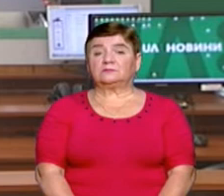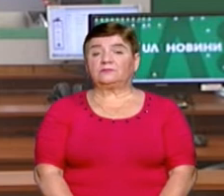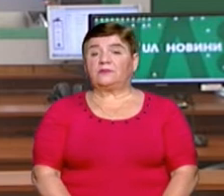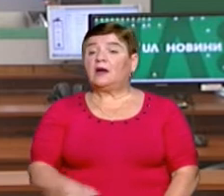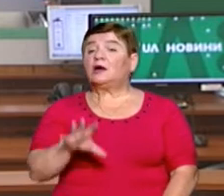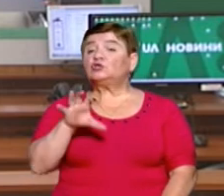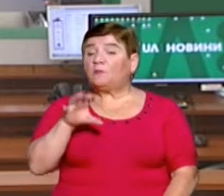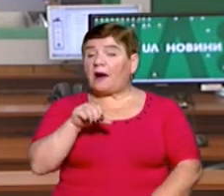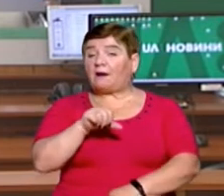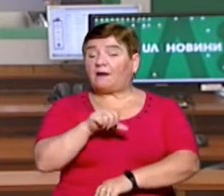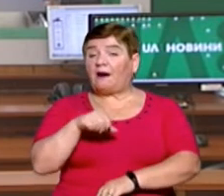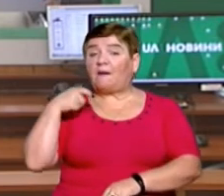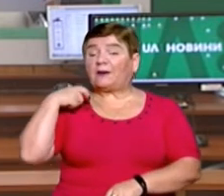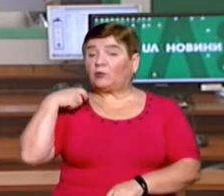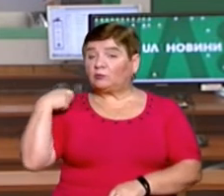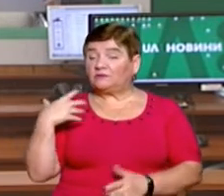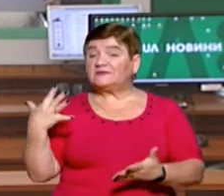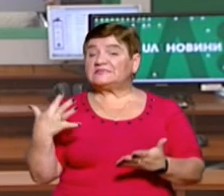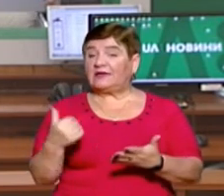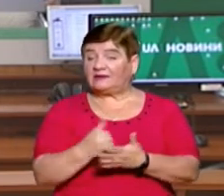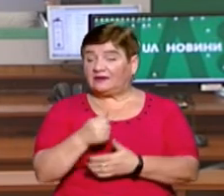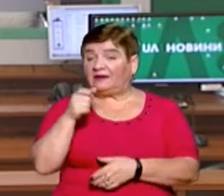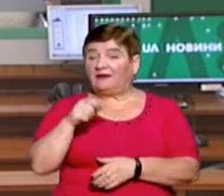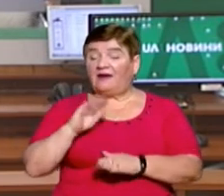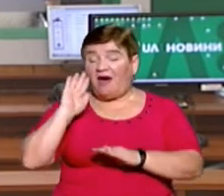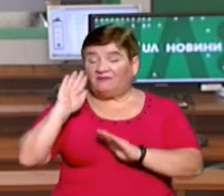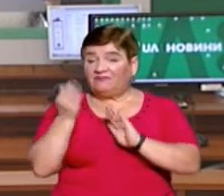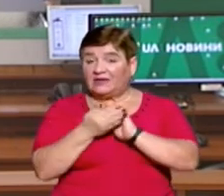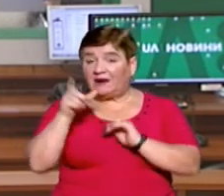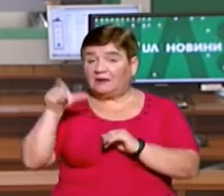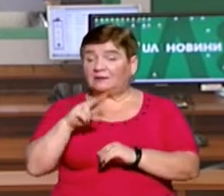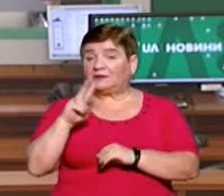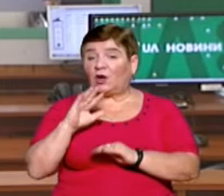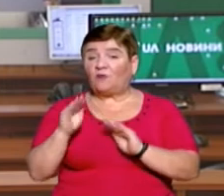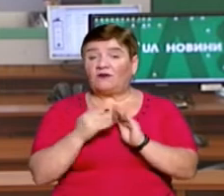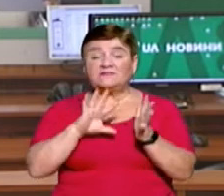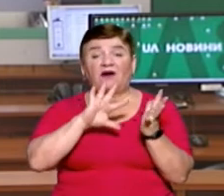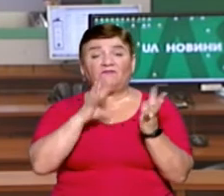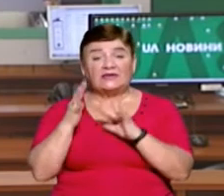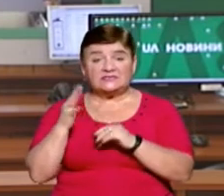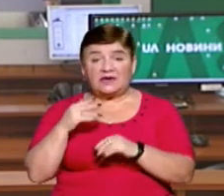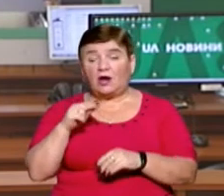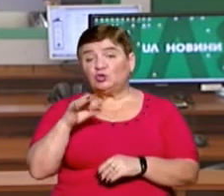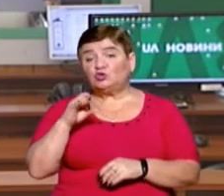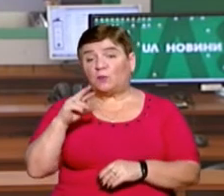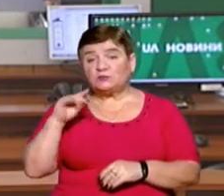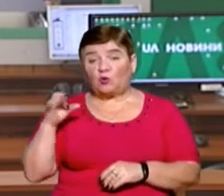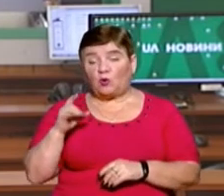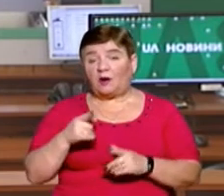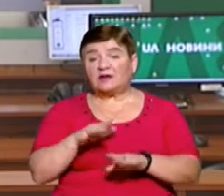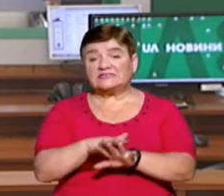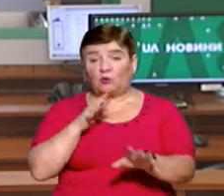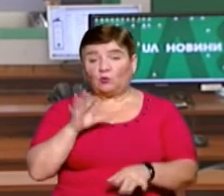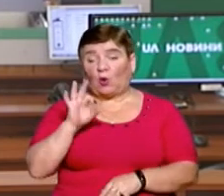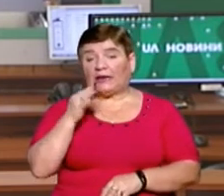Собака прикордонників допоміг знайти нелегала, який сховався в лісі. Про це сьогодні розповіла речниця Чопського прикордонного загону